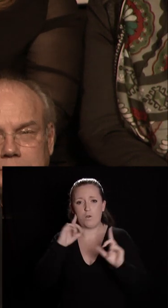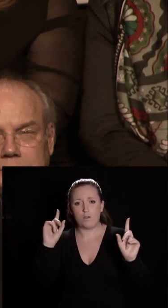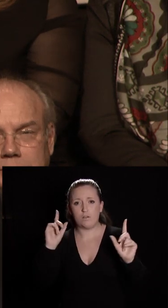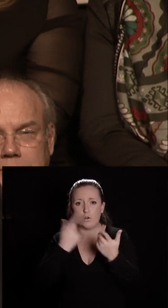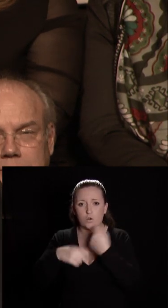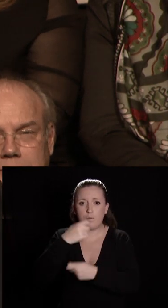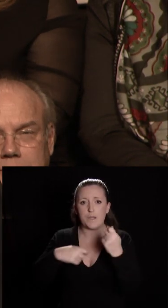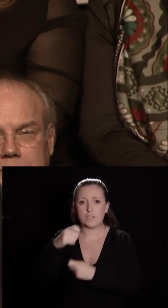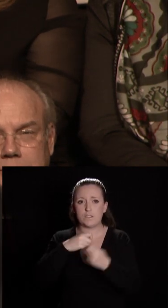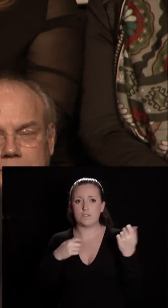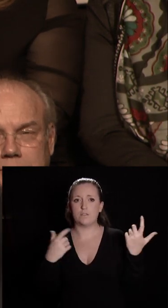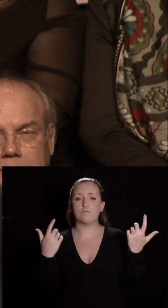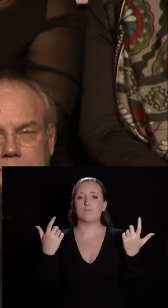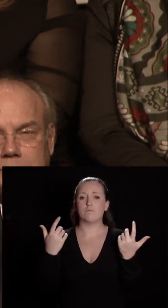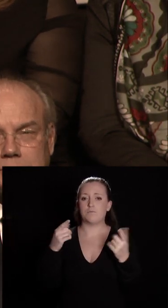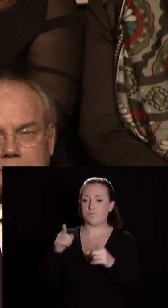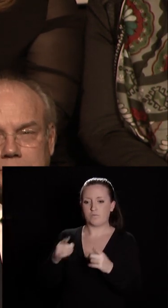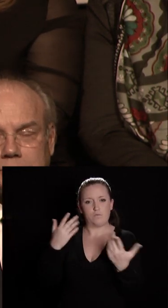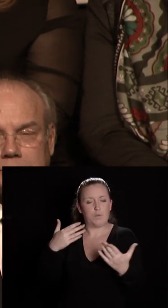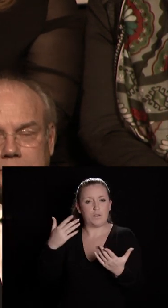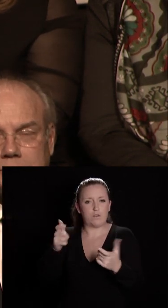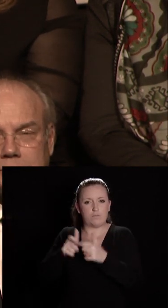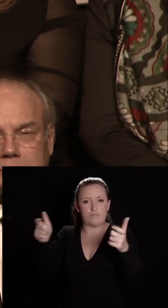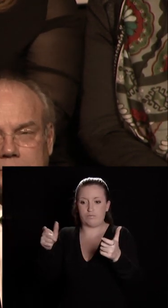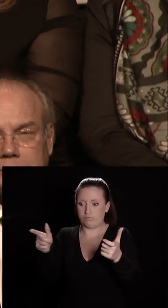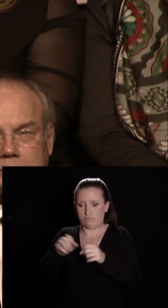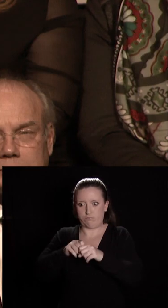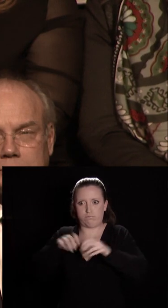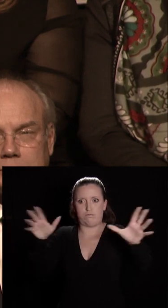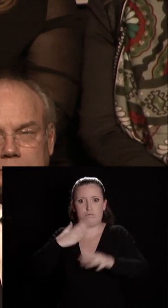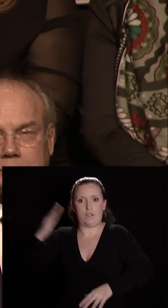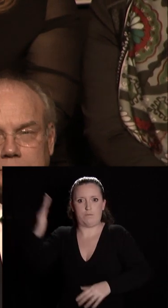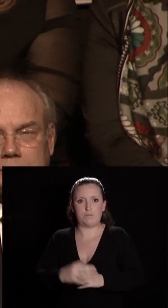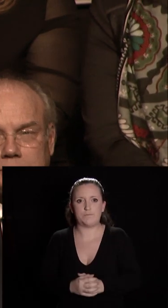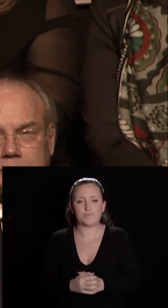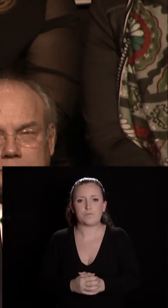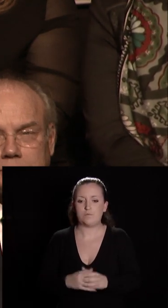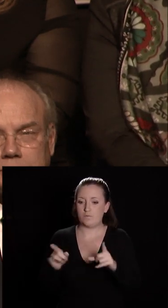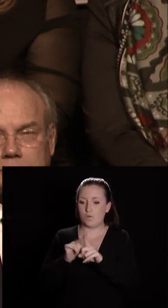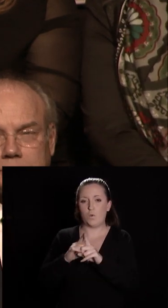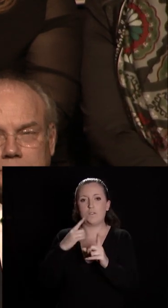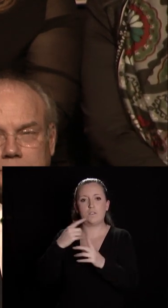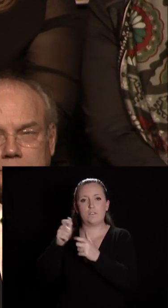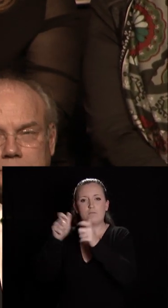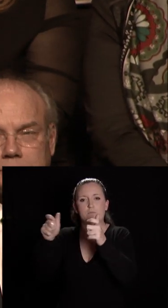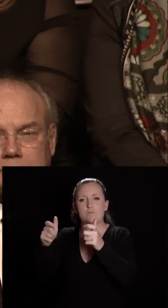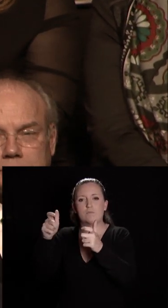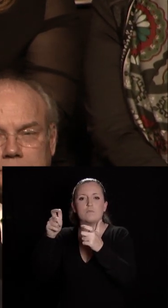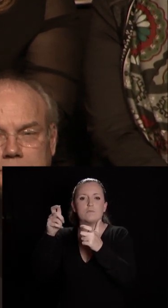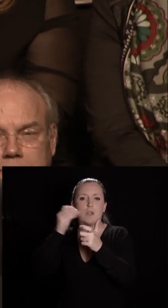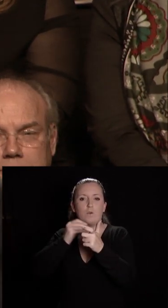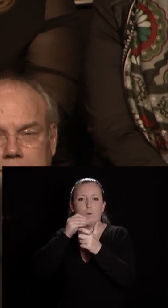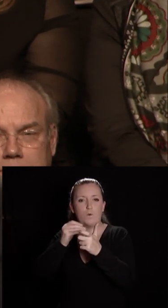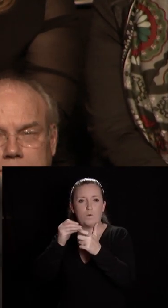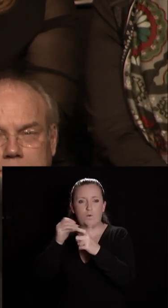Burgundy School of Business, dont la notoriété a littéralement explosé, une agro-sup. Voilà, vous avez tous